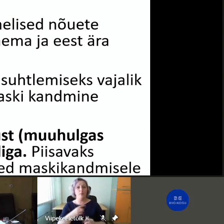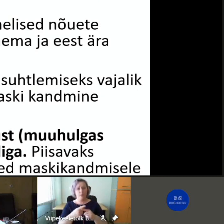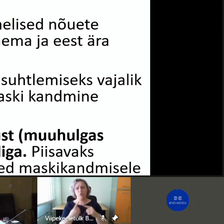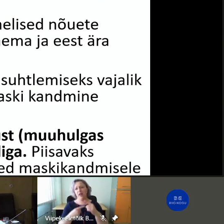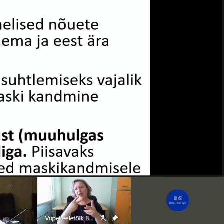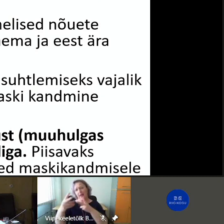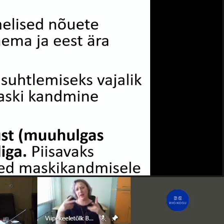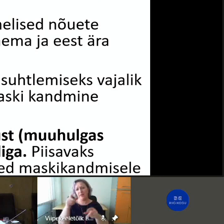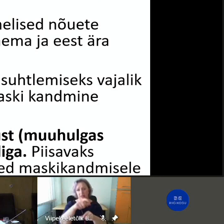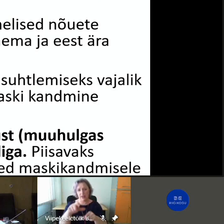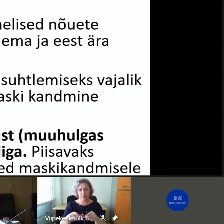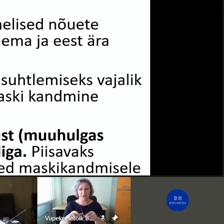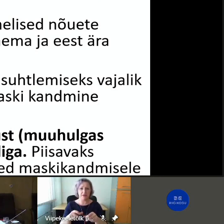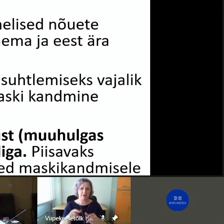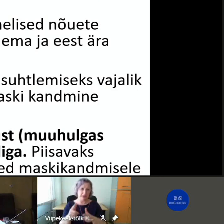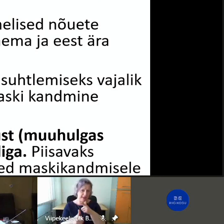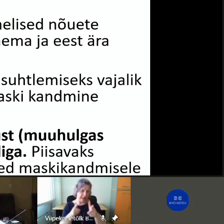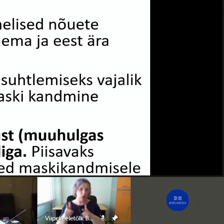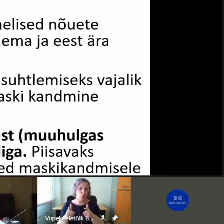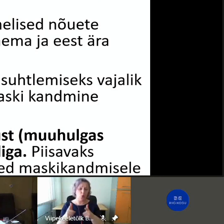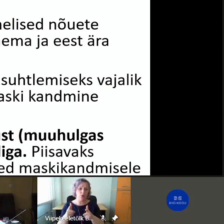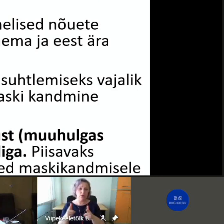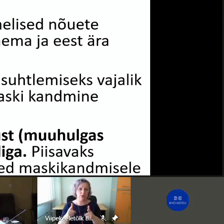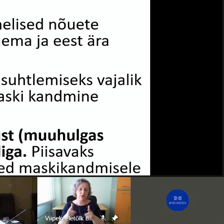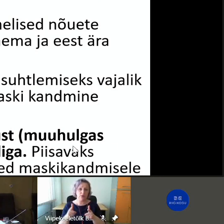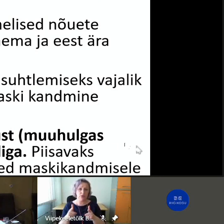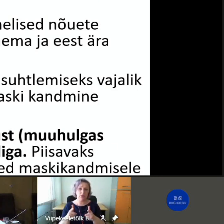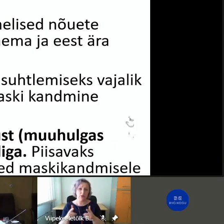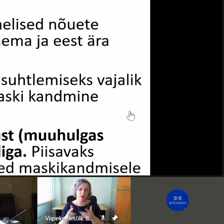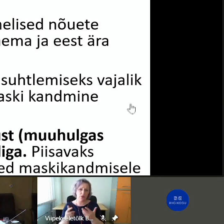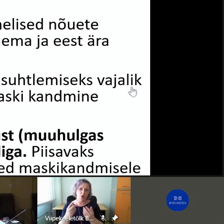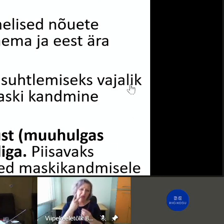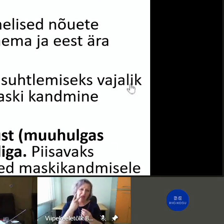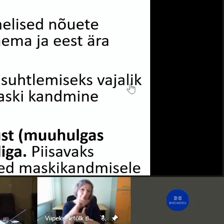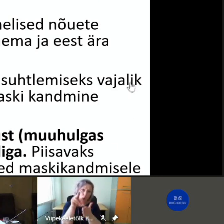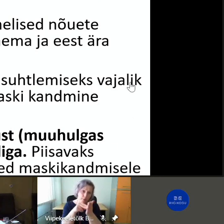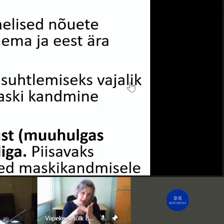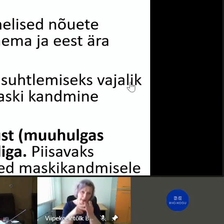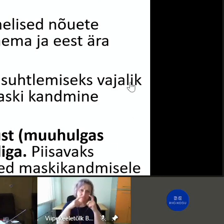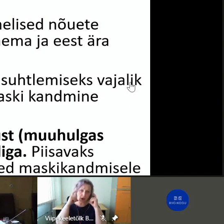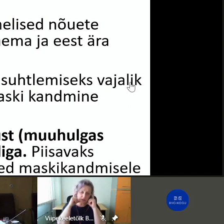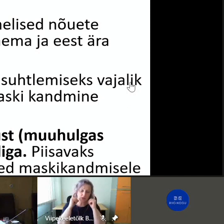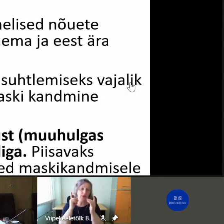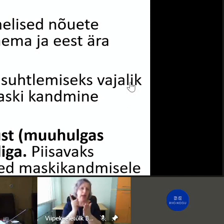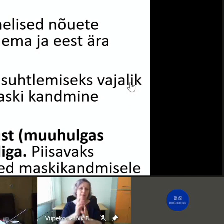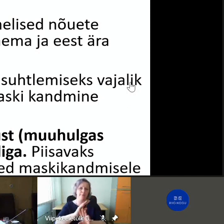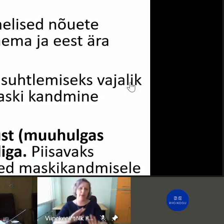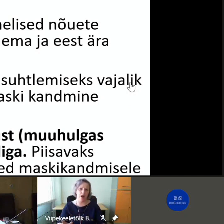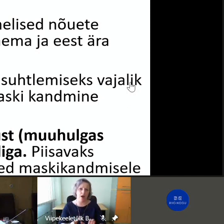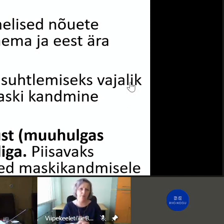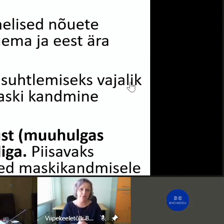inimesed ka, kes tegelikult näevad probleeme maskikandmisega. Siin